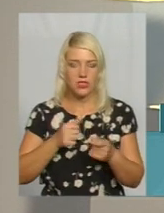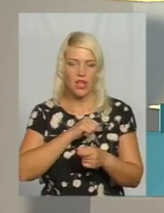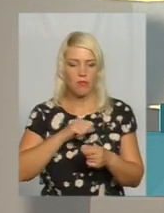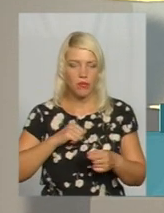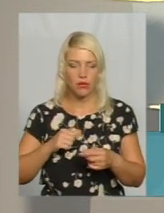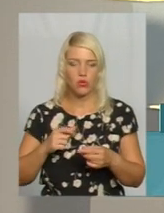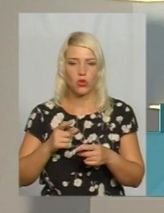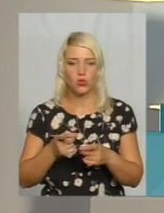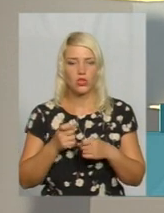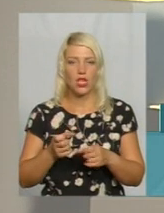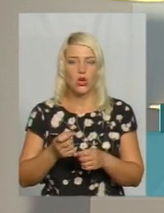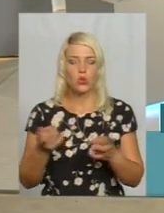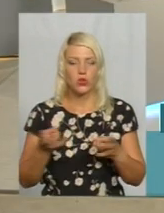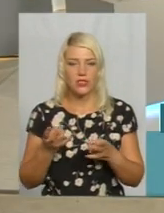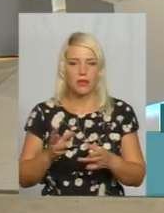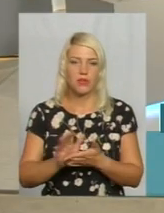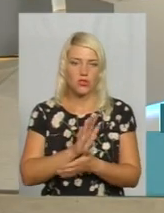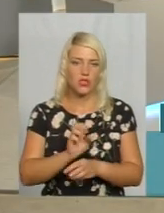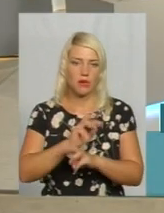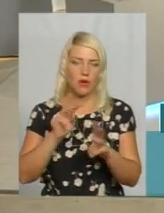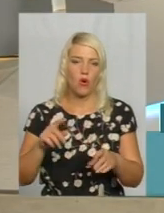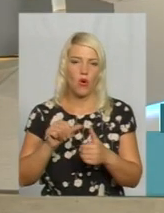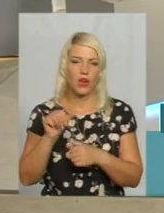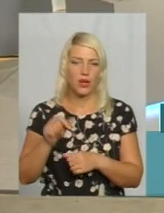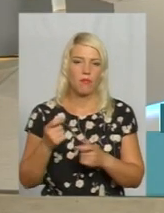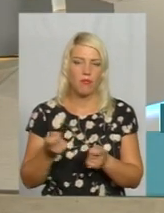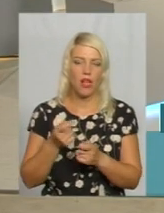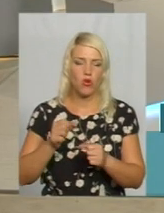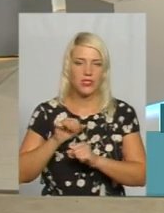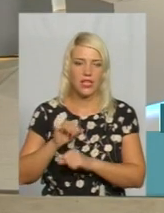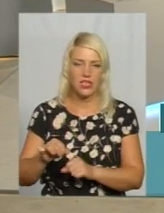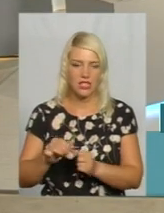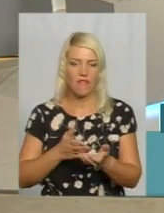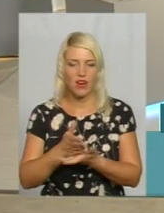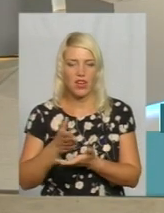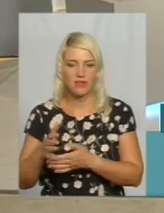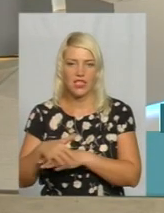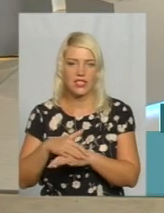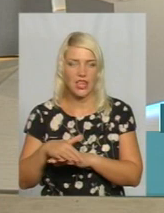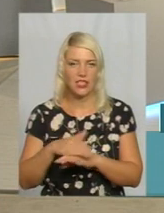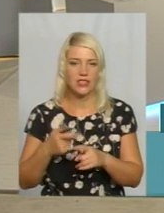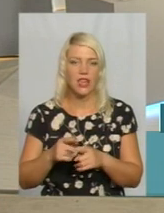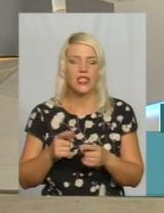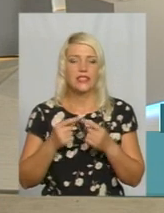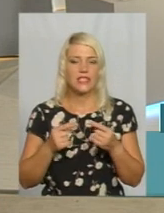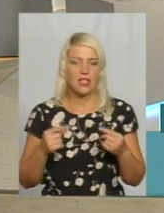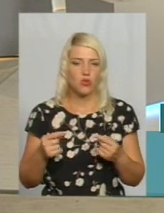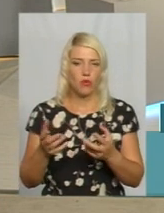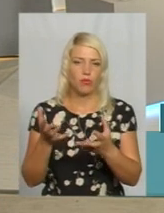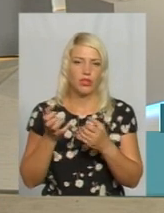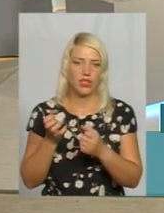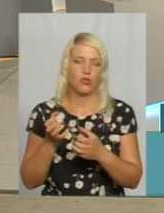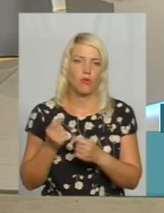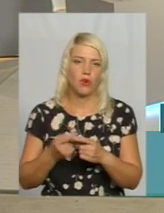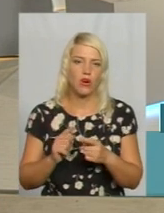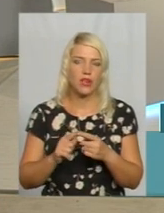безкоштовного забезпечення окремим малозахищеним верст населення засобами прийому цифрового сигналу за рахунок та